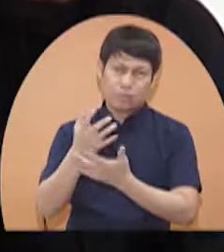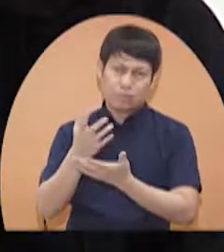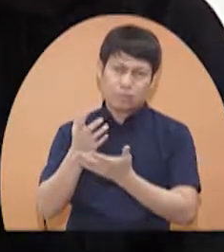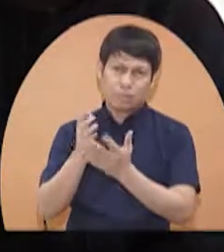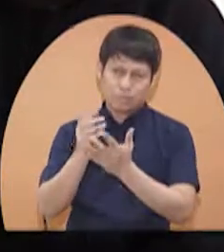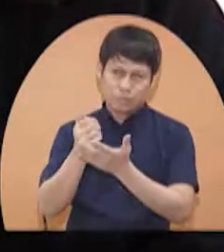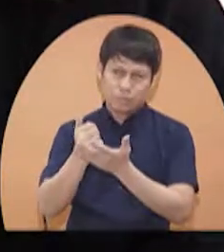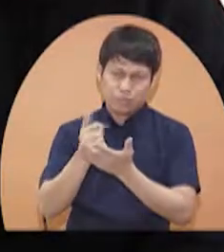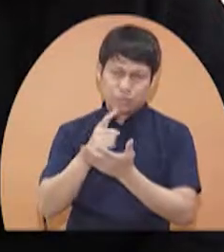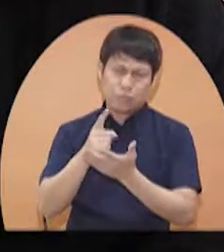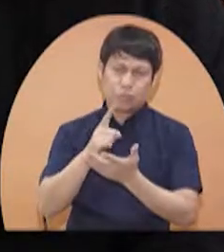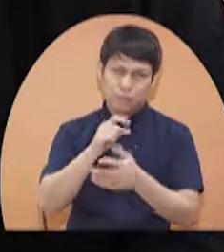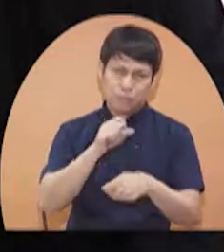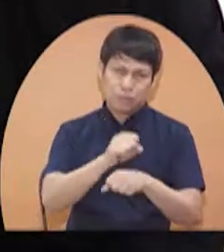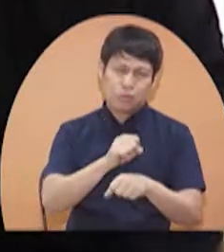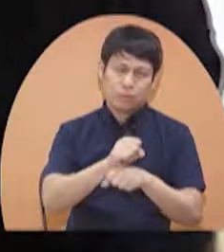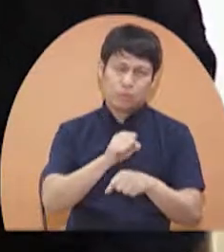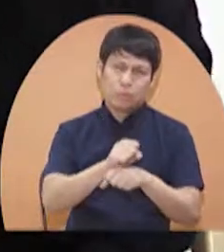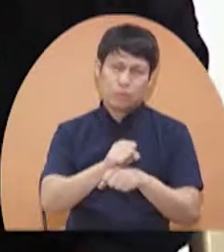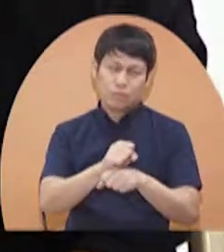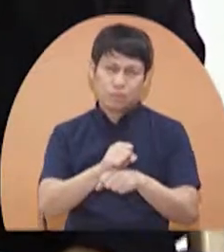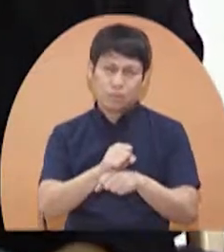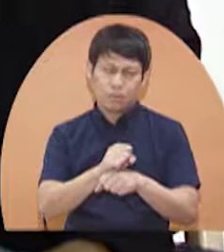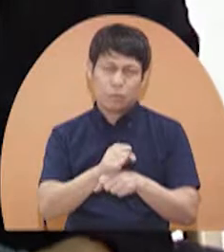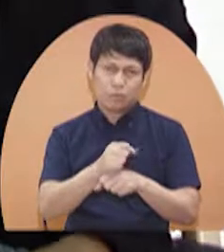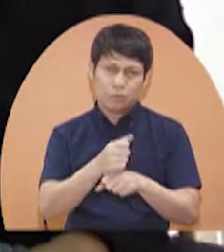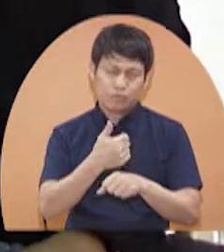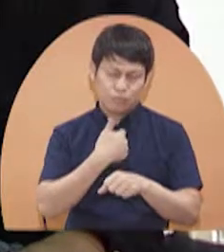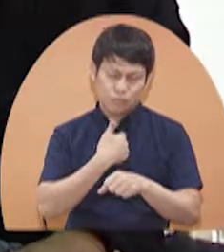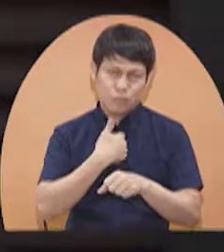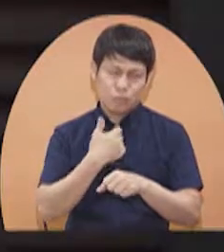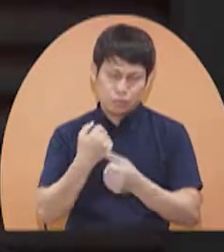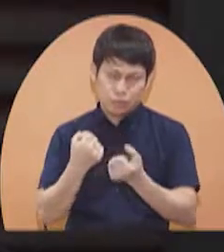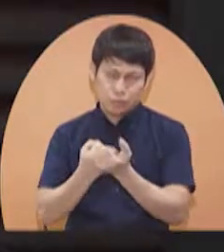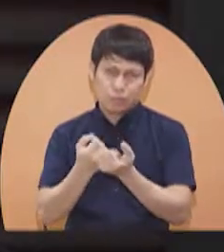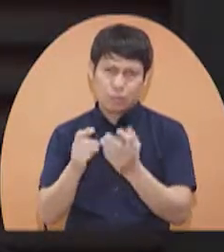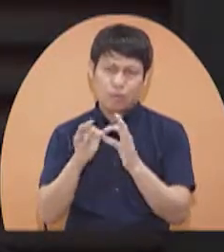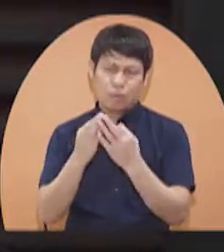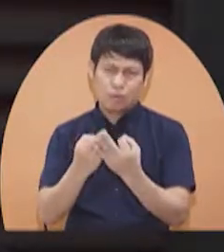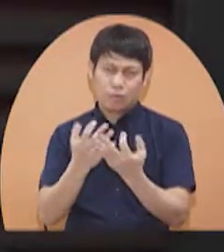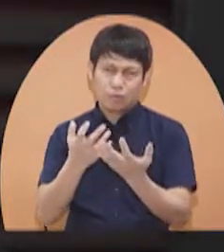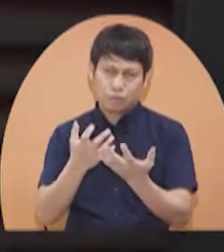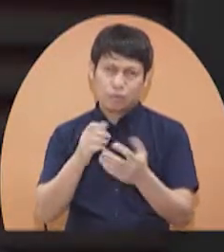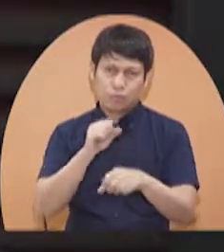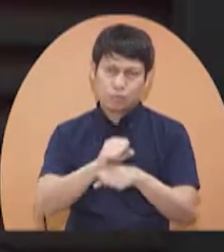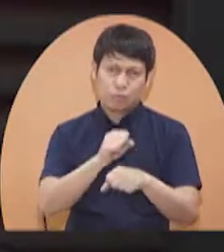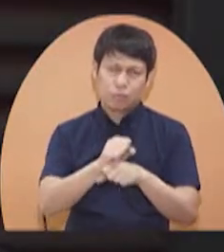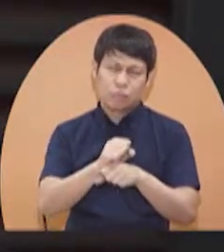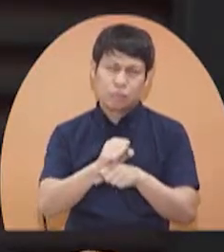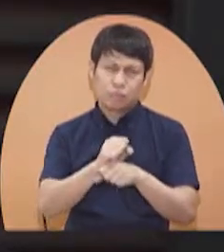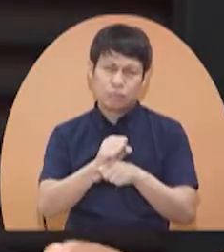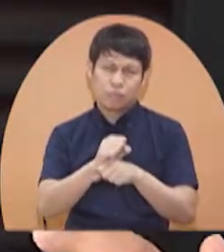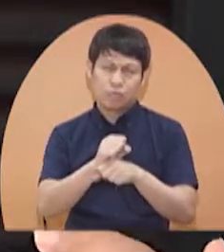Gusto ko ba mag-trabaho. Sa sarili ko, gusto ko ba talaga mag-trabaho.